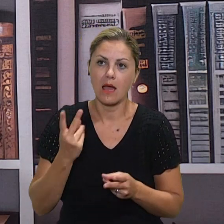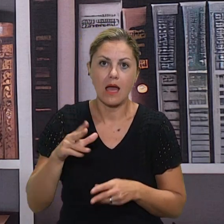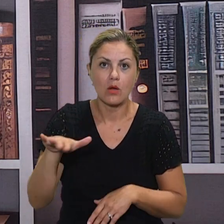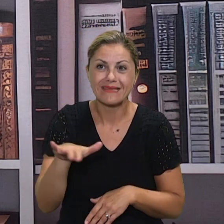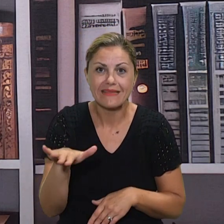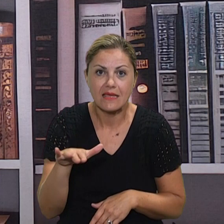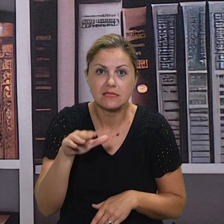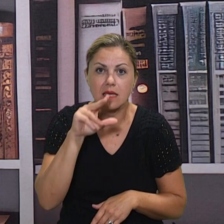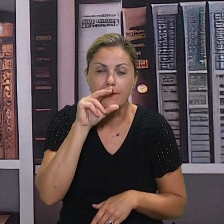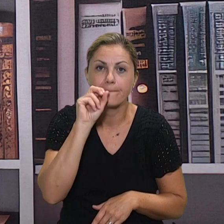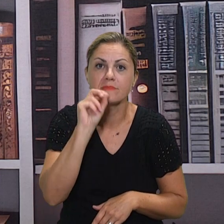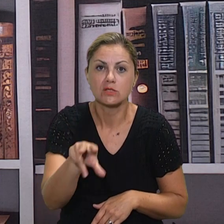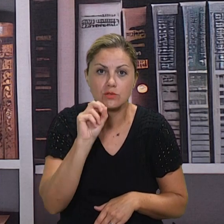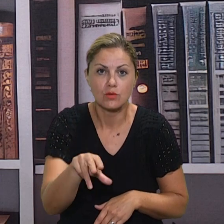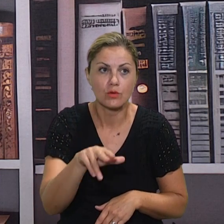je djeca već od rane dobi